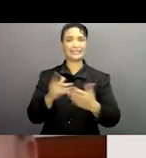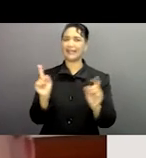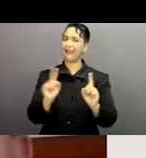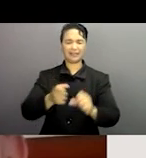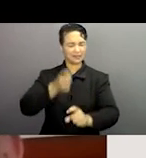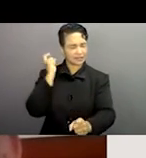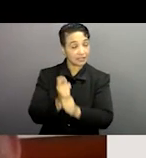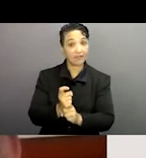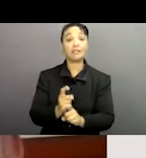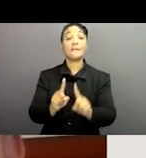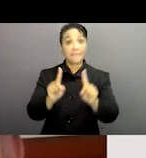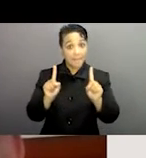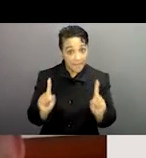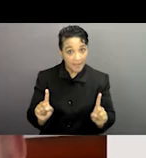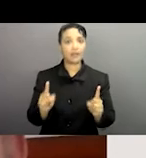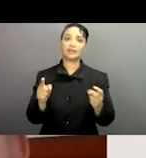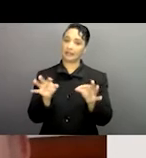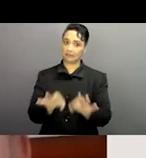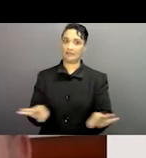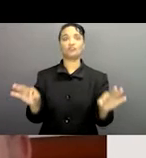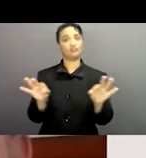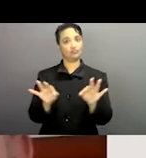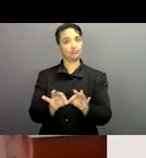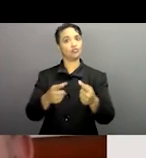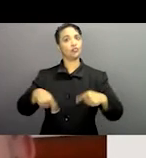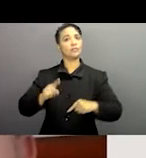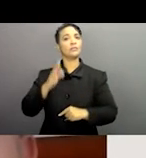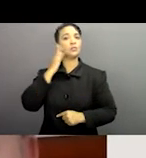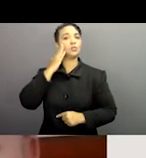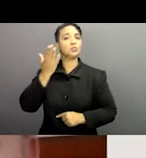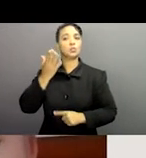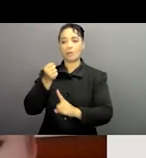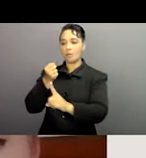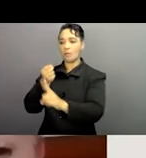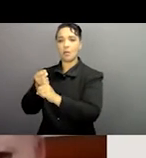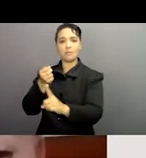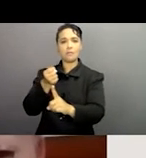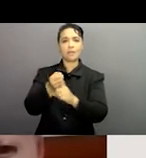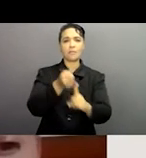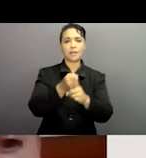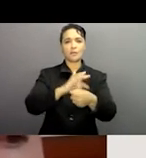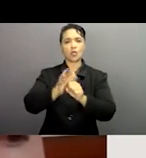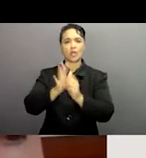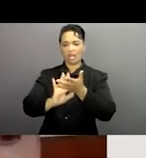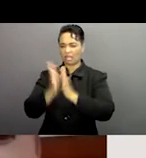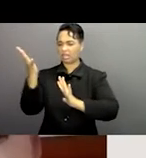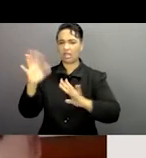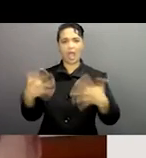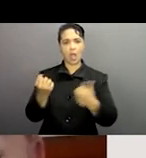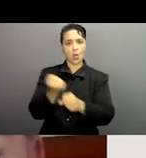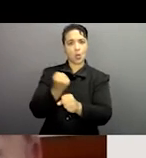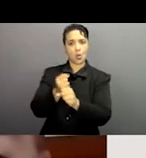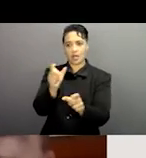de cette période pandémique. Mais justement, ce qui semble être très important, c'est de trouver l'impact et l'effet aussi de la pandémie sur les